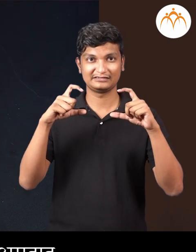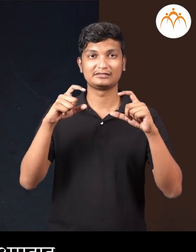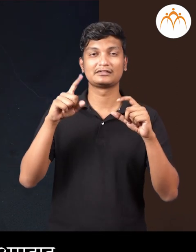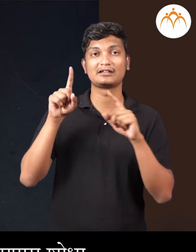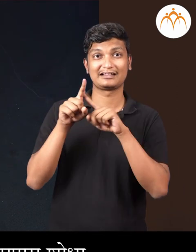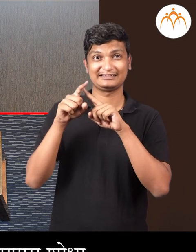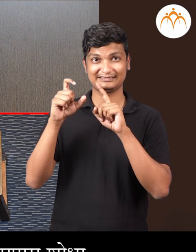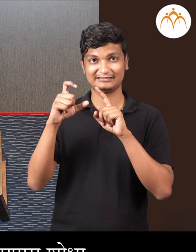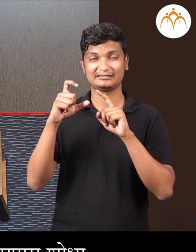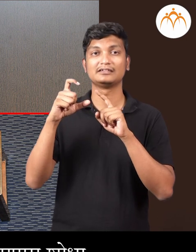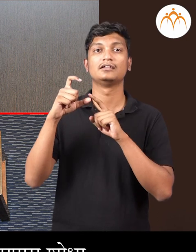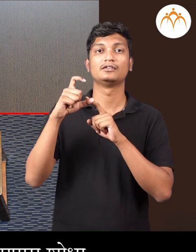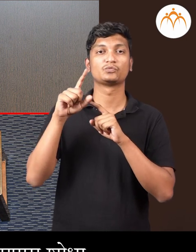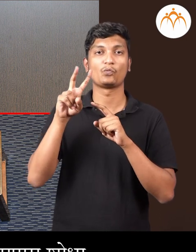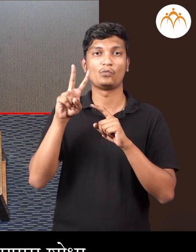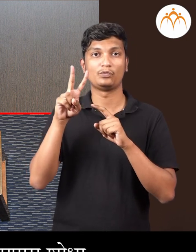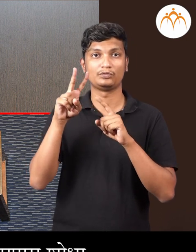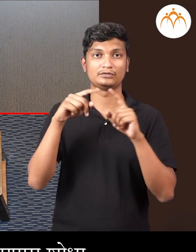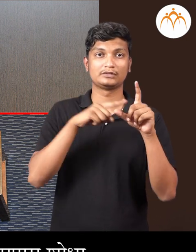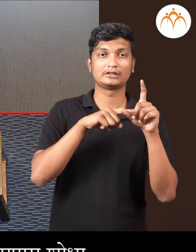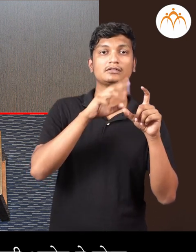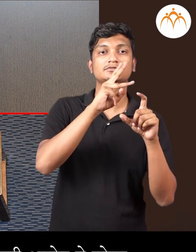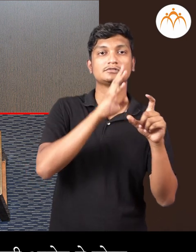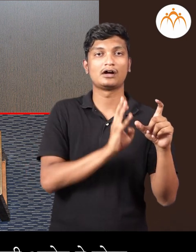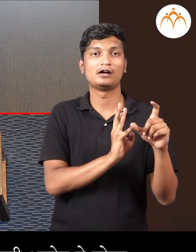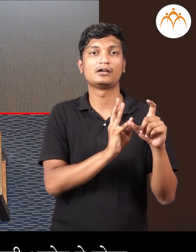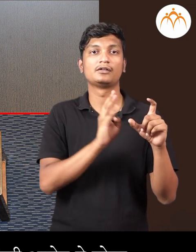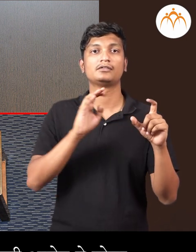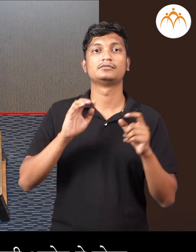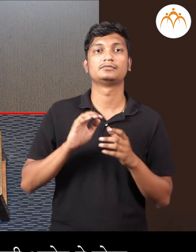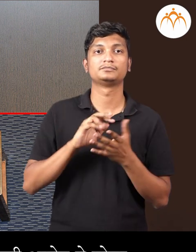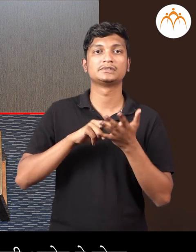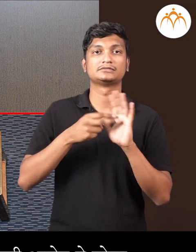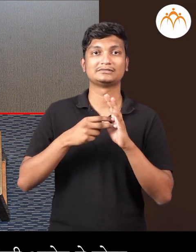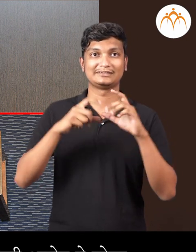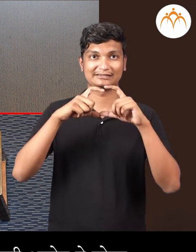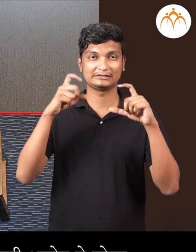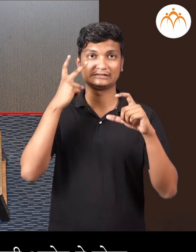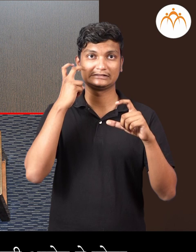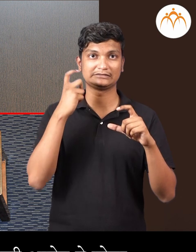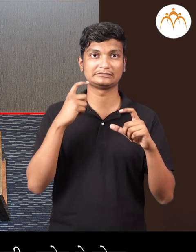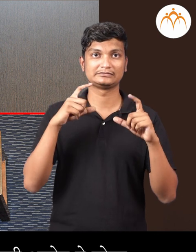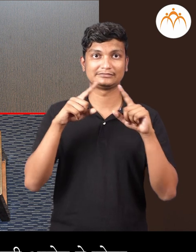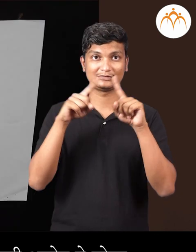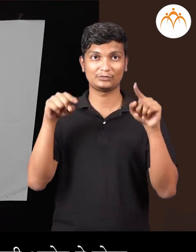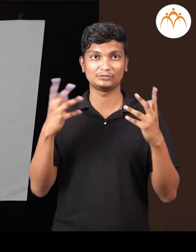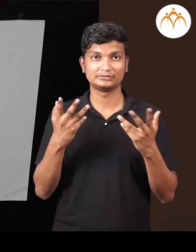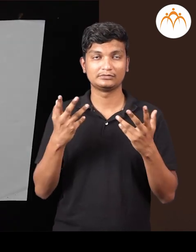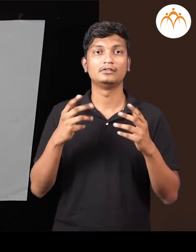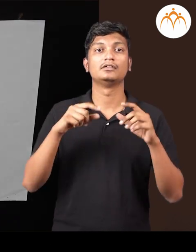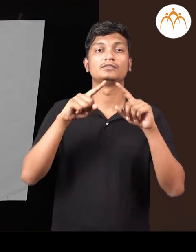आसतात, चित्रात दाखवलेले वस्तु आसपास शोधा, वत त्यात आयत आनी चवरस आकार किती आहेत, ते मोजा,